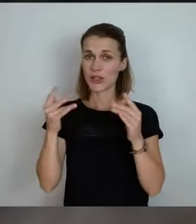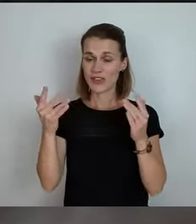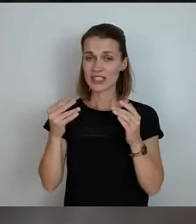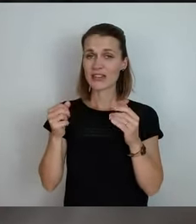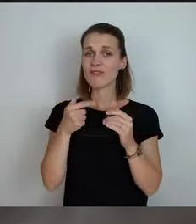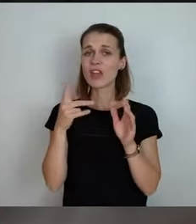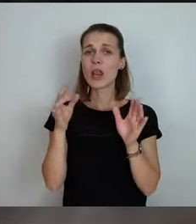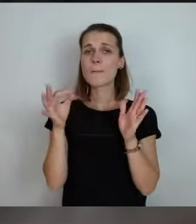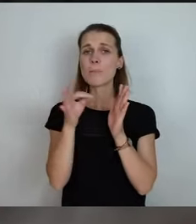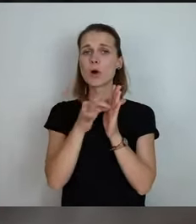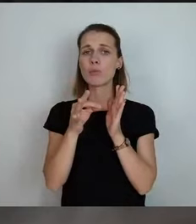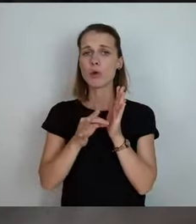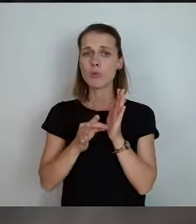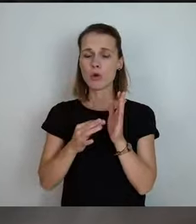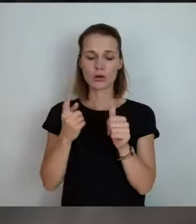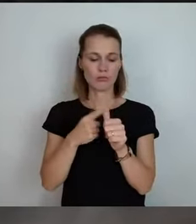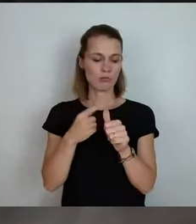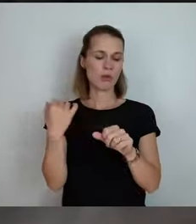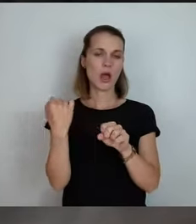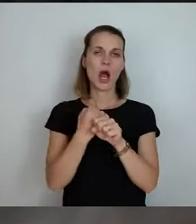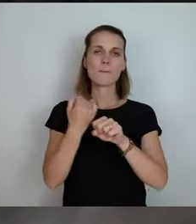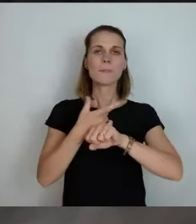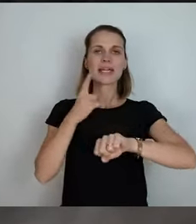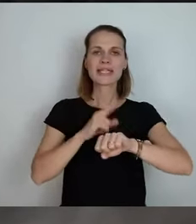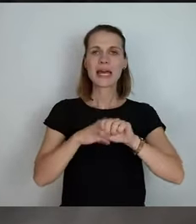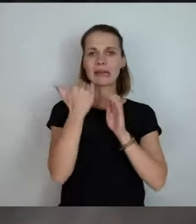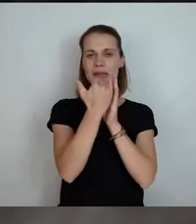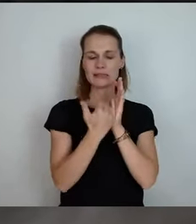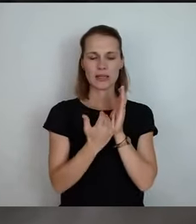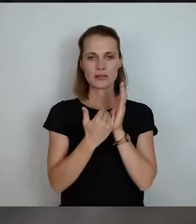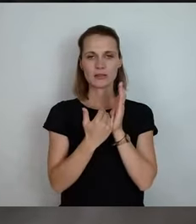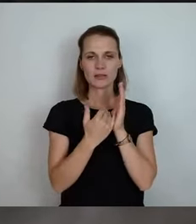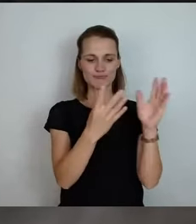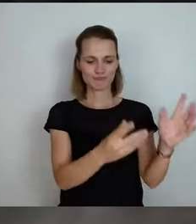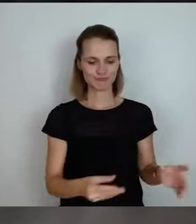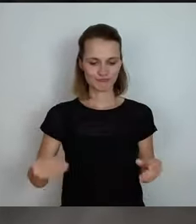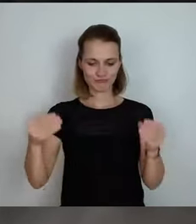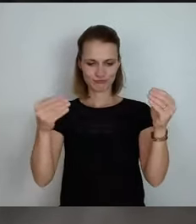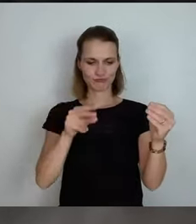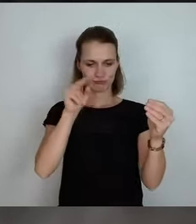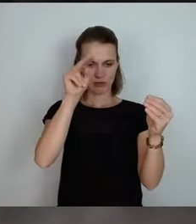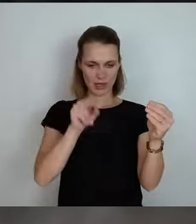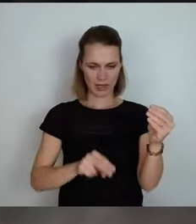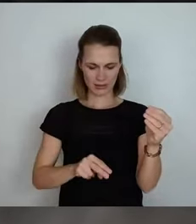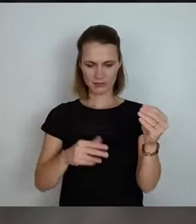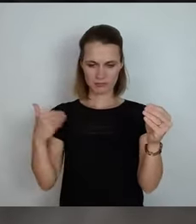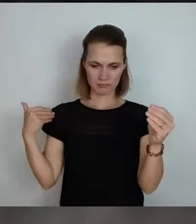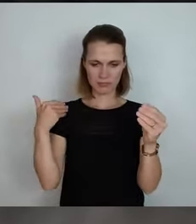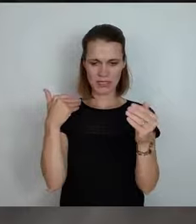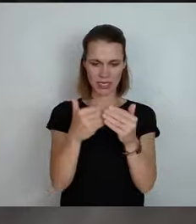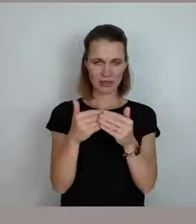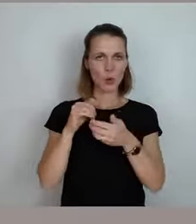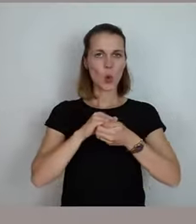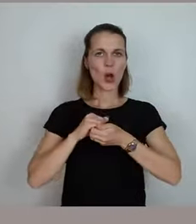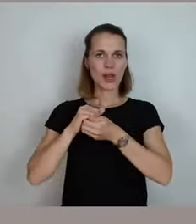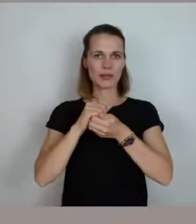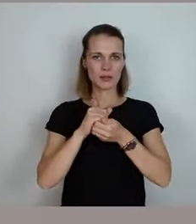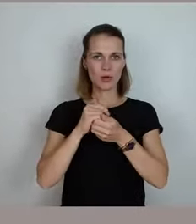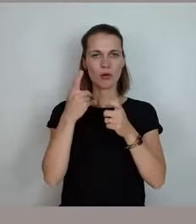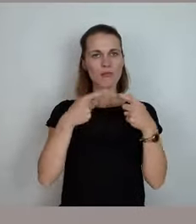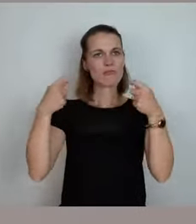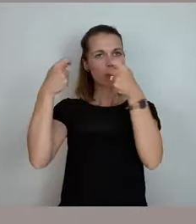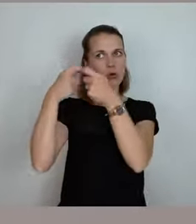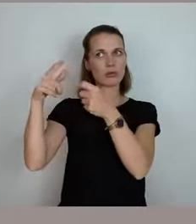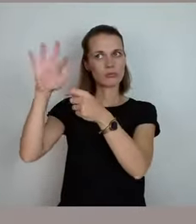beispielsweise das Arbeitszeitgesetz sich anschaut und sagt, ist das, was da jetzt in diesen Jahren der Koalition auf Bundesebene vereinbart